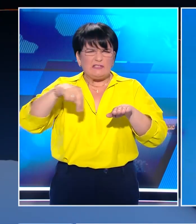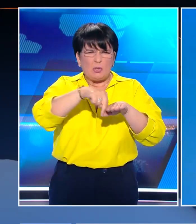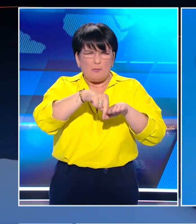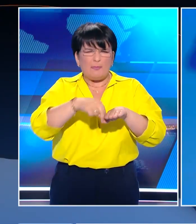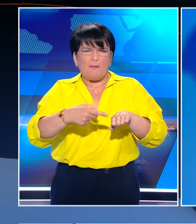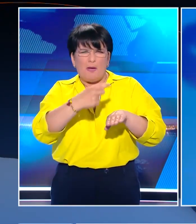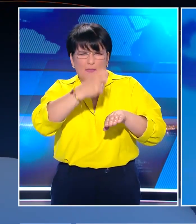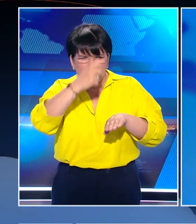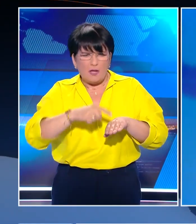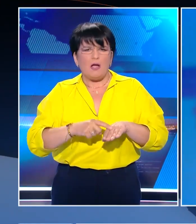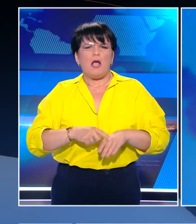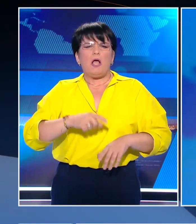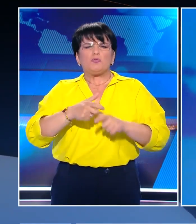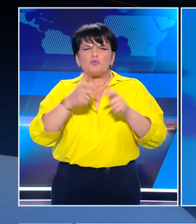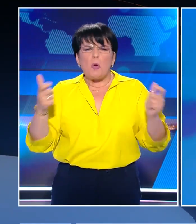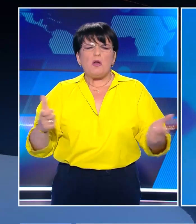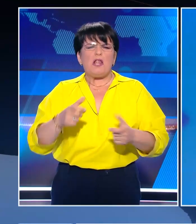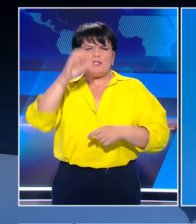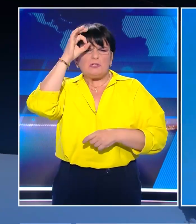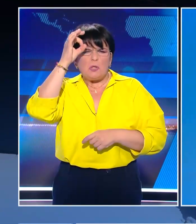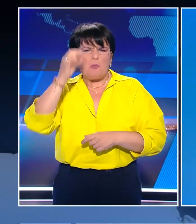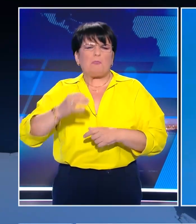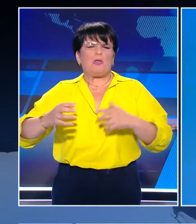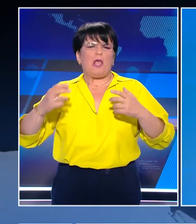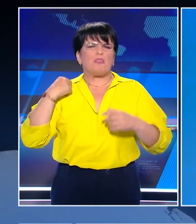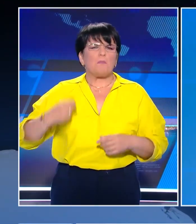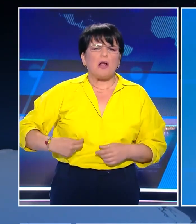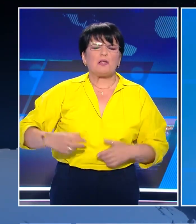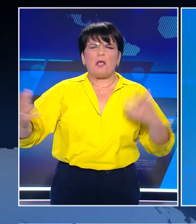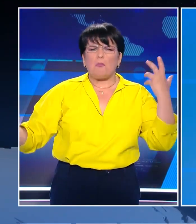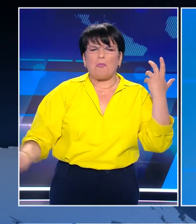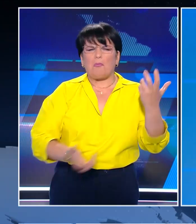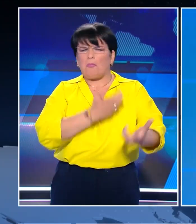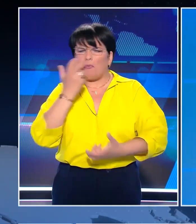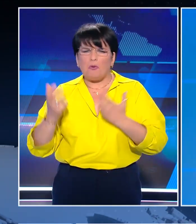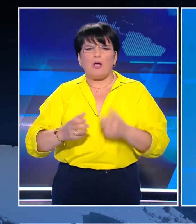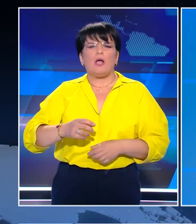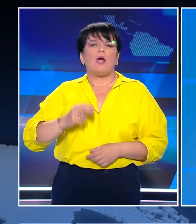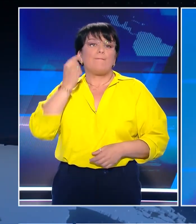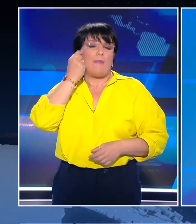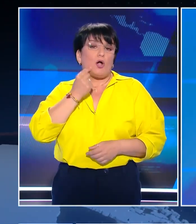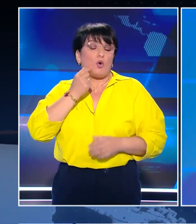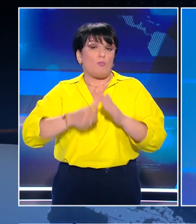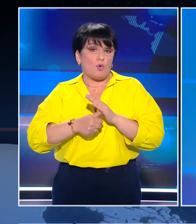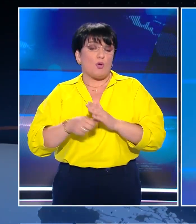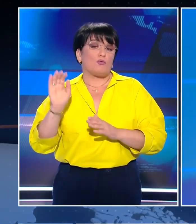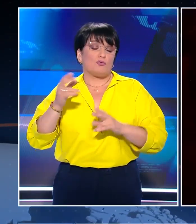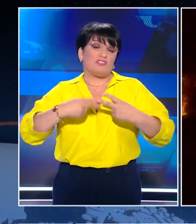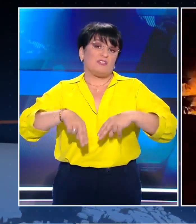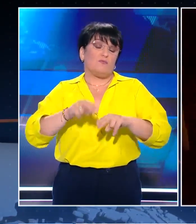αστυνομικά τμήματα παραδόθηκαν στις φλόγες στη διάρκεια επεισοδίων. Ο Εμμανουέλ Μακρόν συγκάλεσε τη συνεδρίαση Διευπουργικής Επιτροπής.